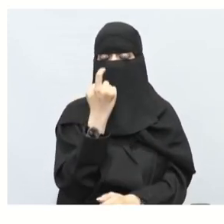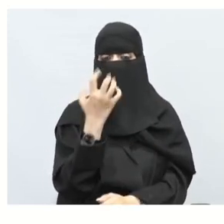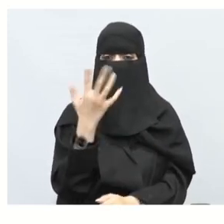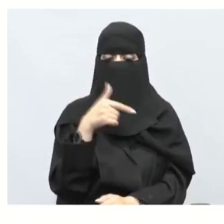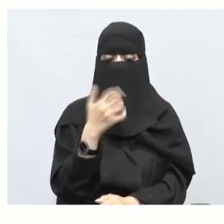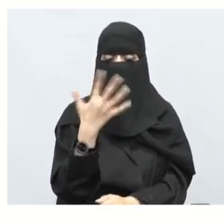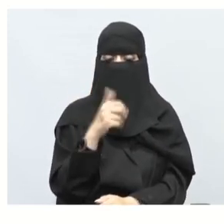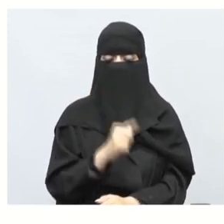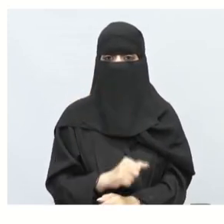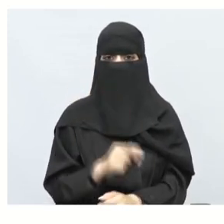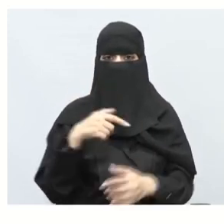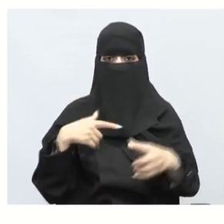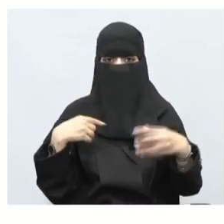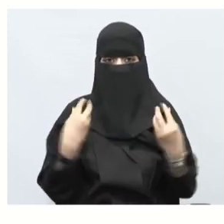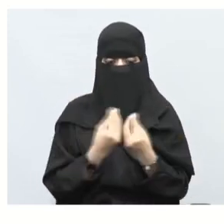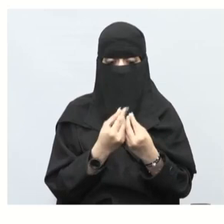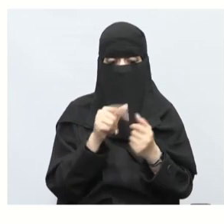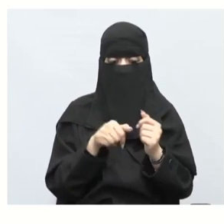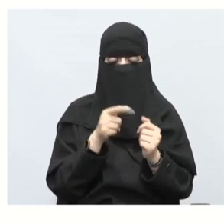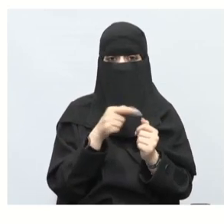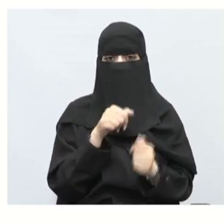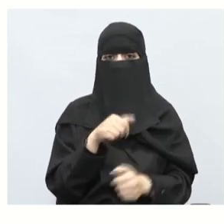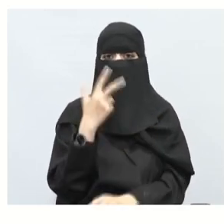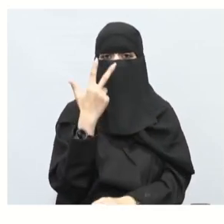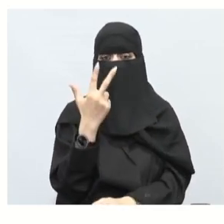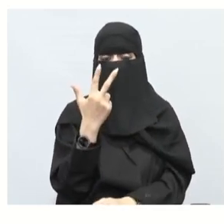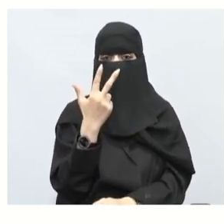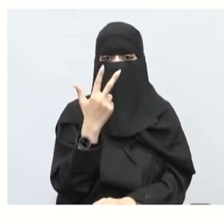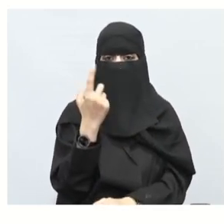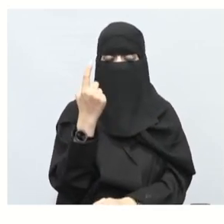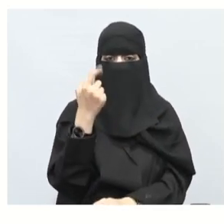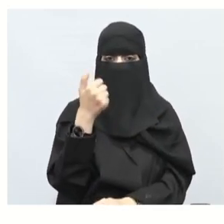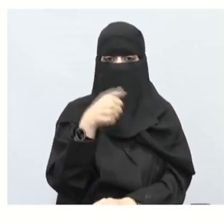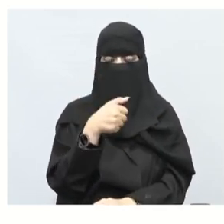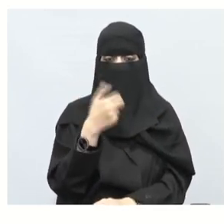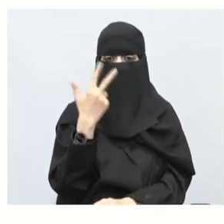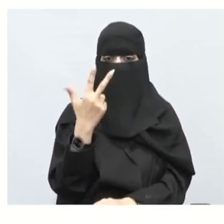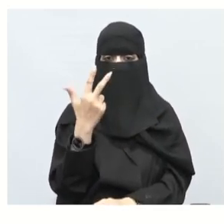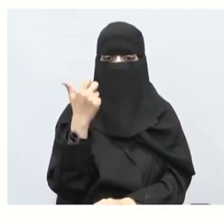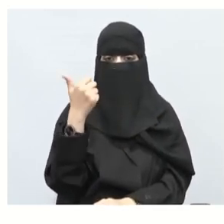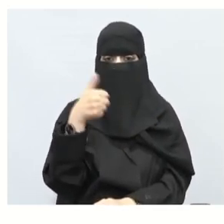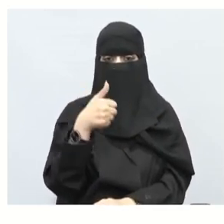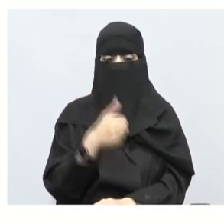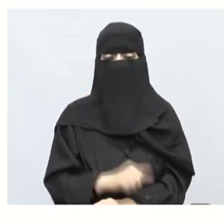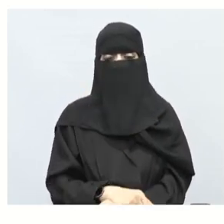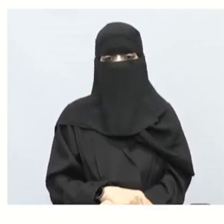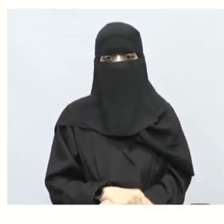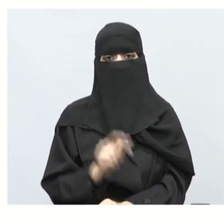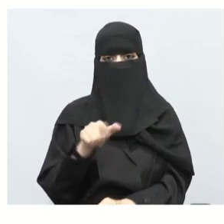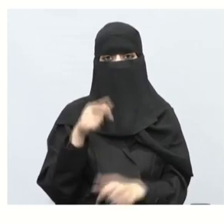كم؟ خمسون لما تجمع هذه بيطلع الجواب هذا تمام؟ بيطلع الجواب ماذا؟ ثمانية وستون